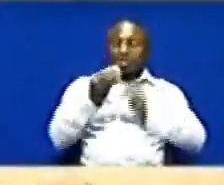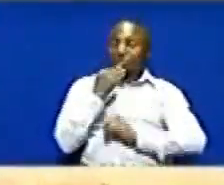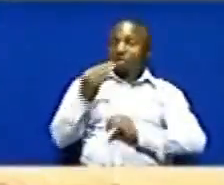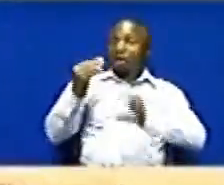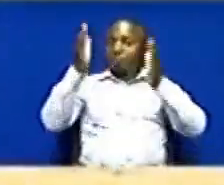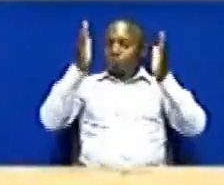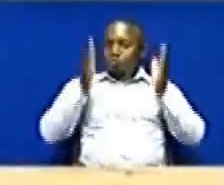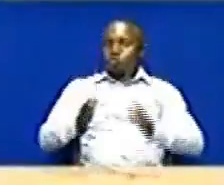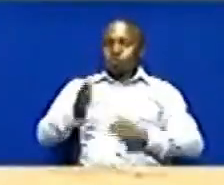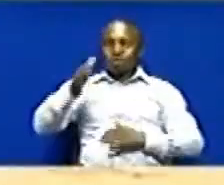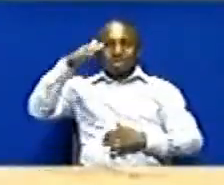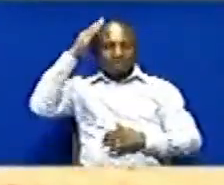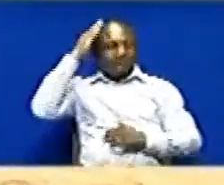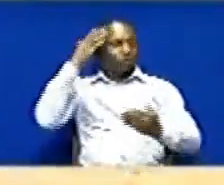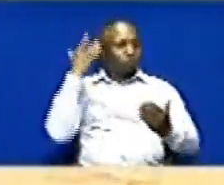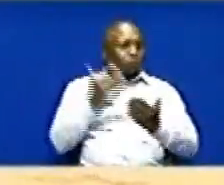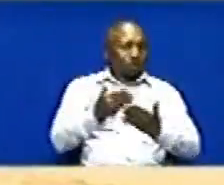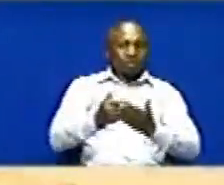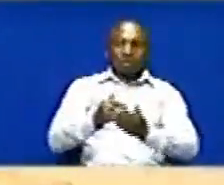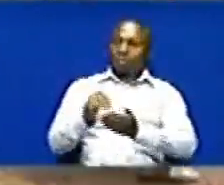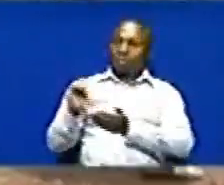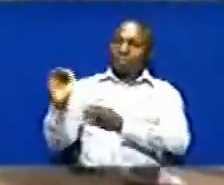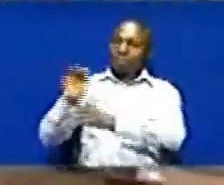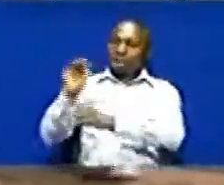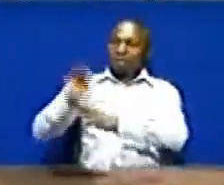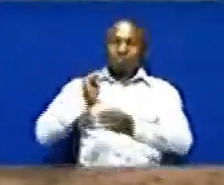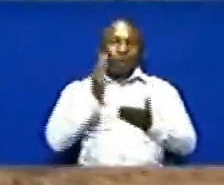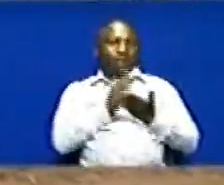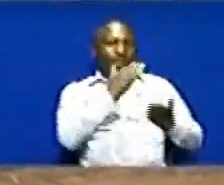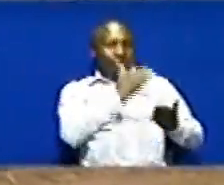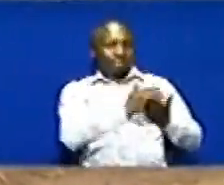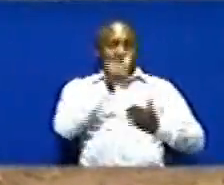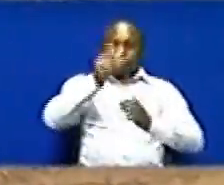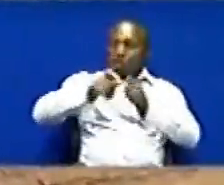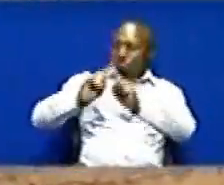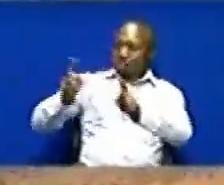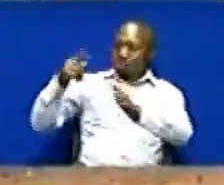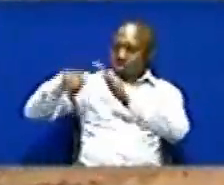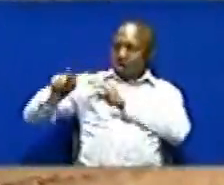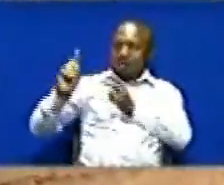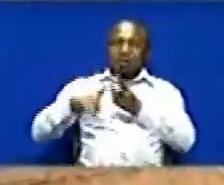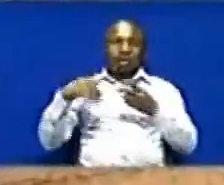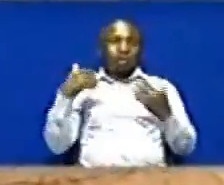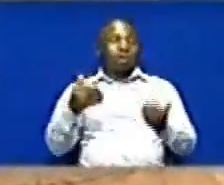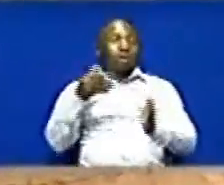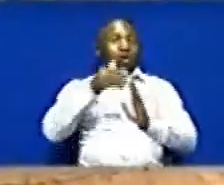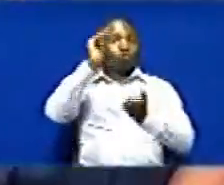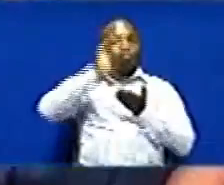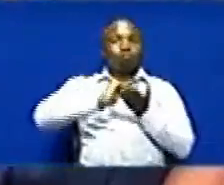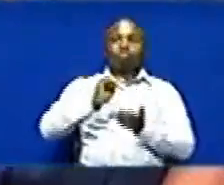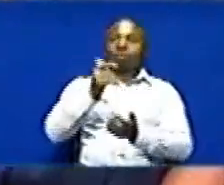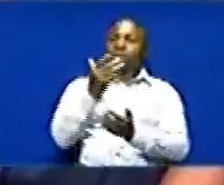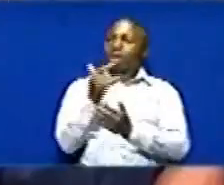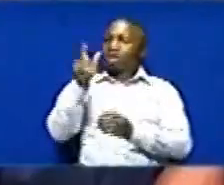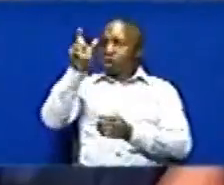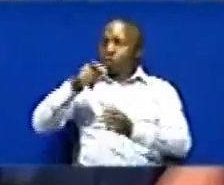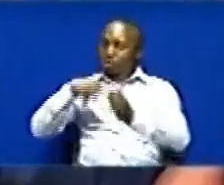serekali Kwa rakisha upelelezi wa kesi zinazo wakabili watuhumiwa hao Ili kupunguza mlundikano